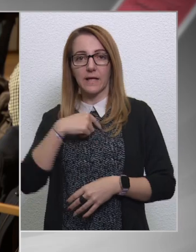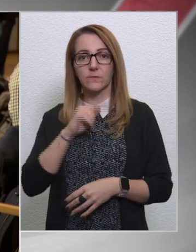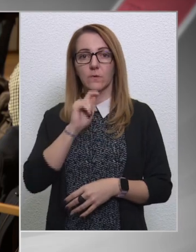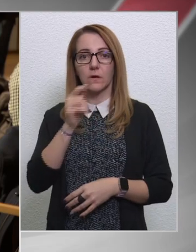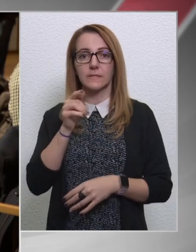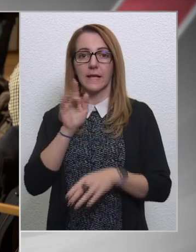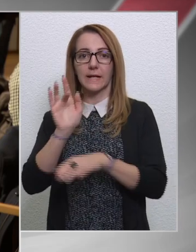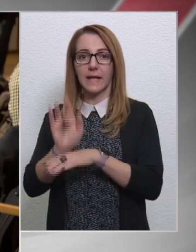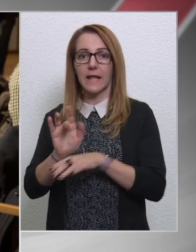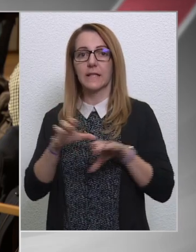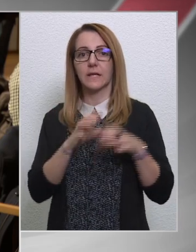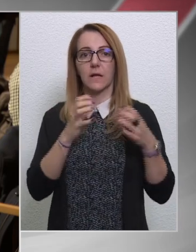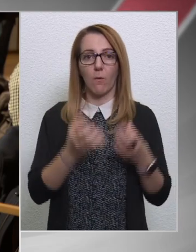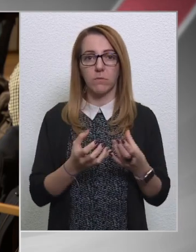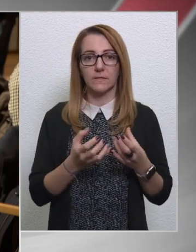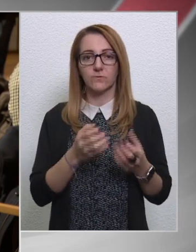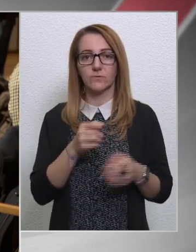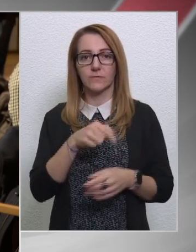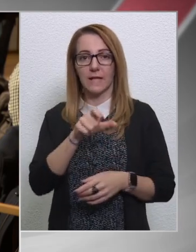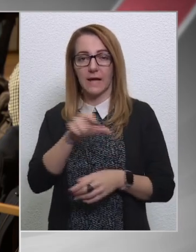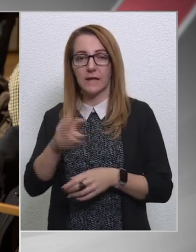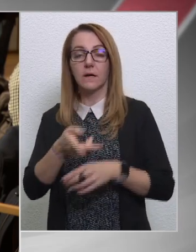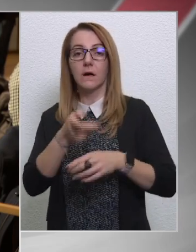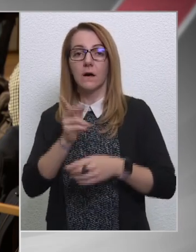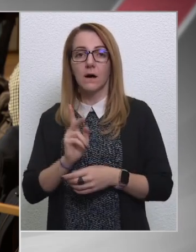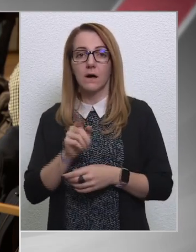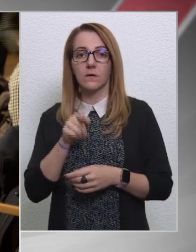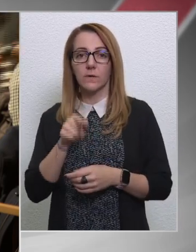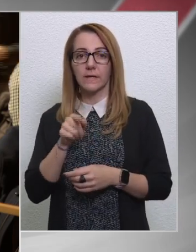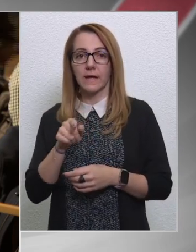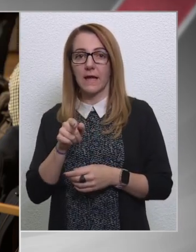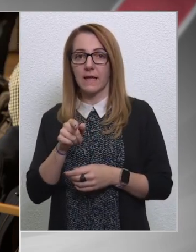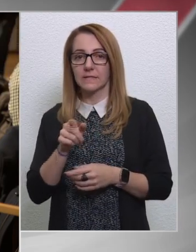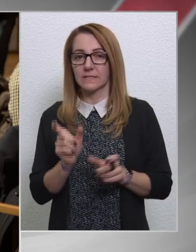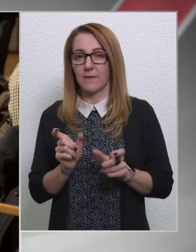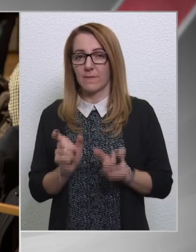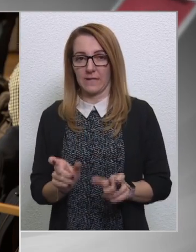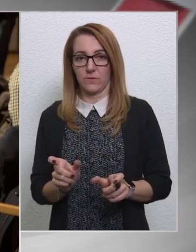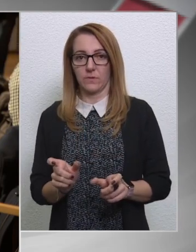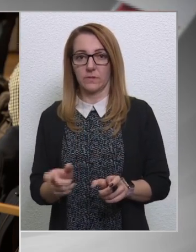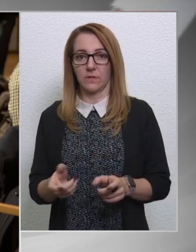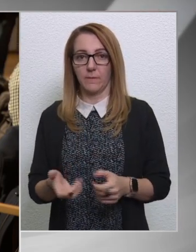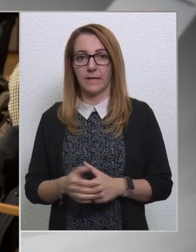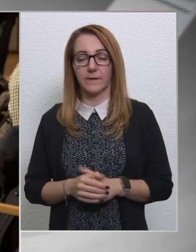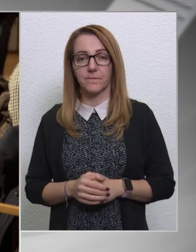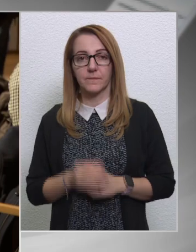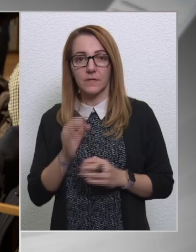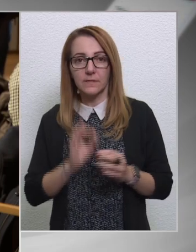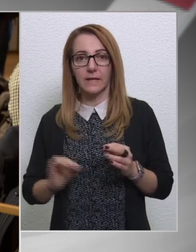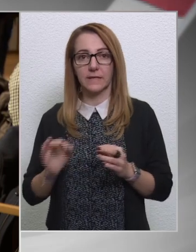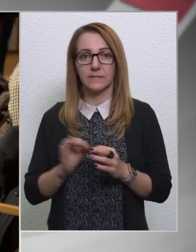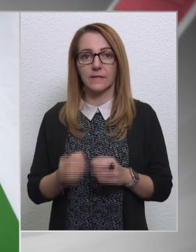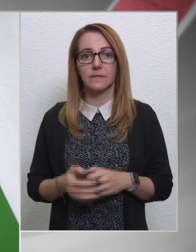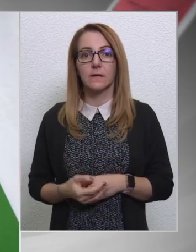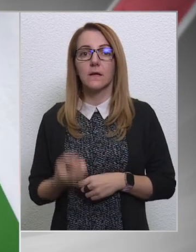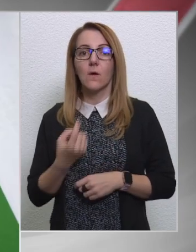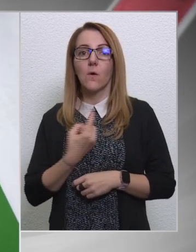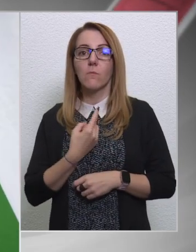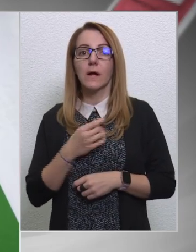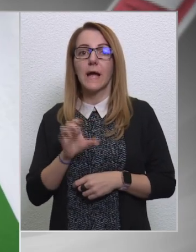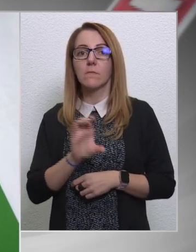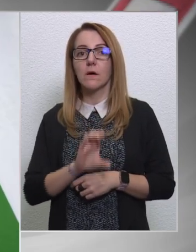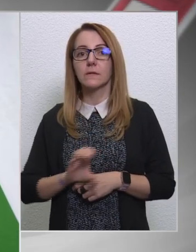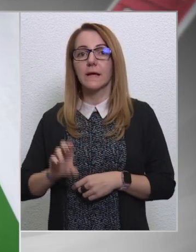hazánk ellen a globalisták, akkor ez nem gátolhatja meg az egészen? Önmagában az